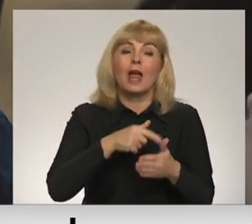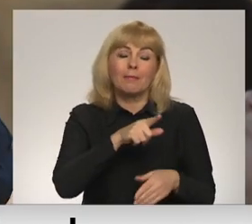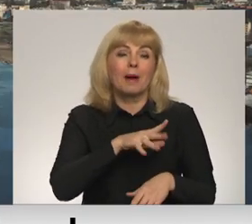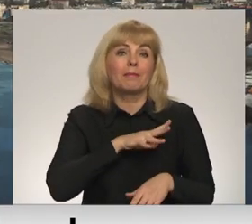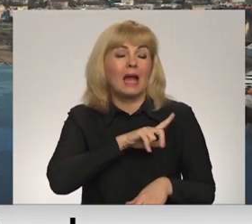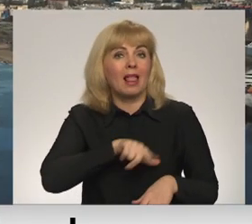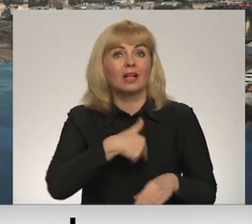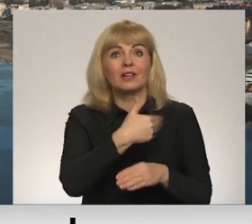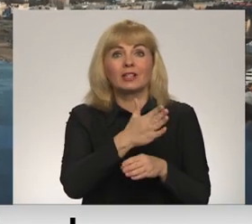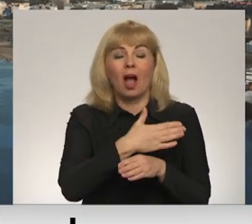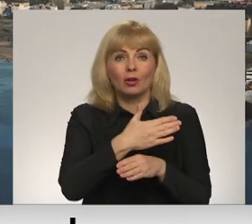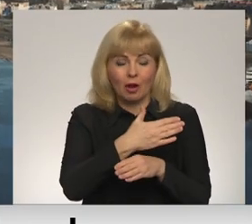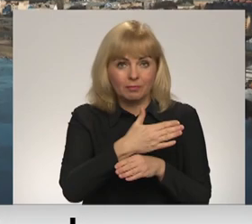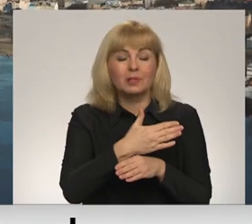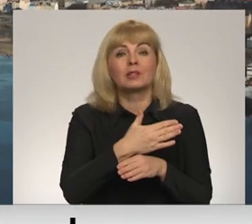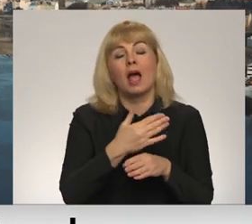pasludināšanas gadadienās.